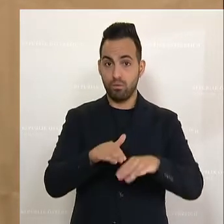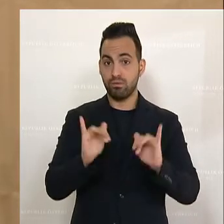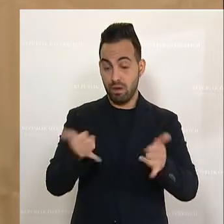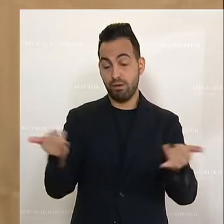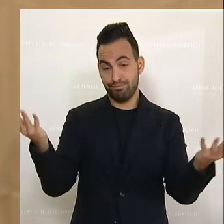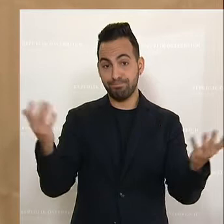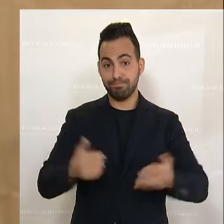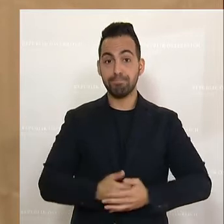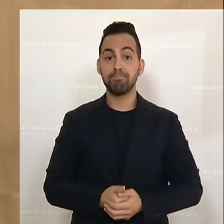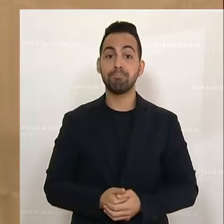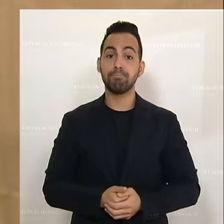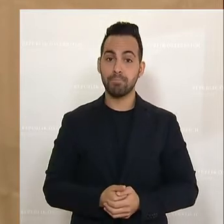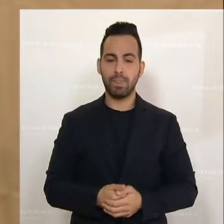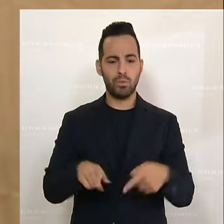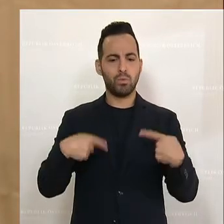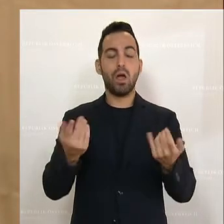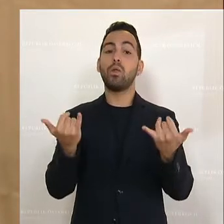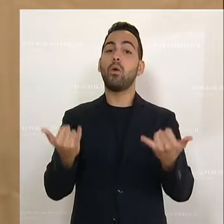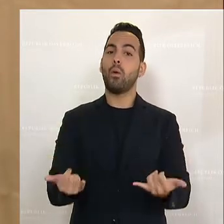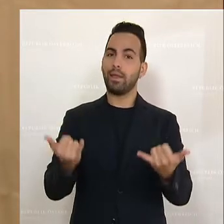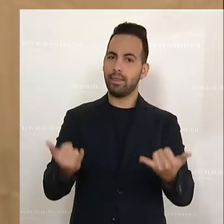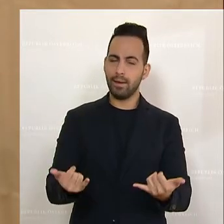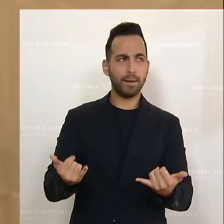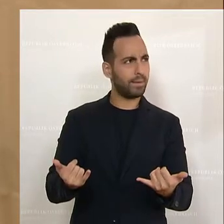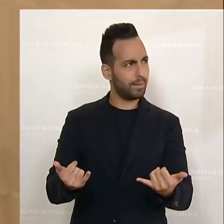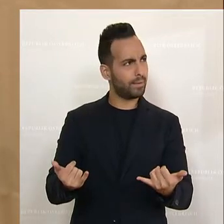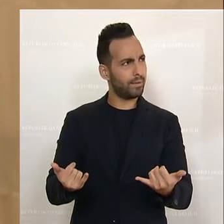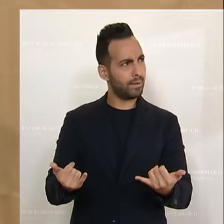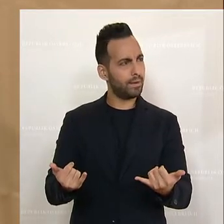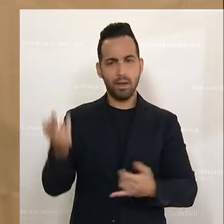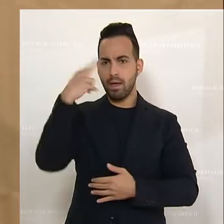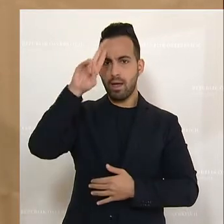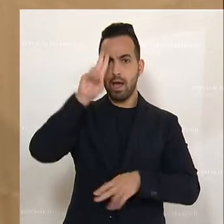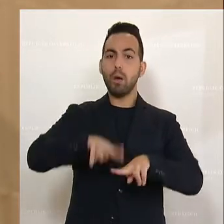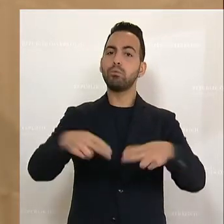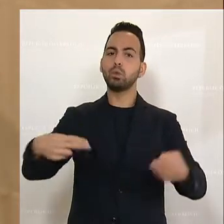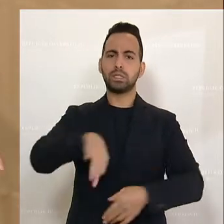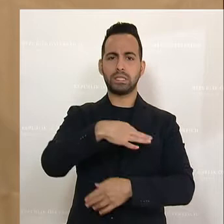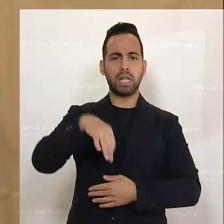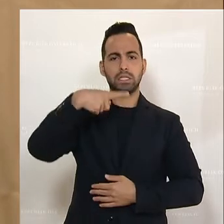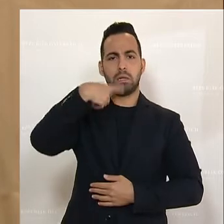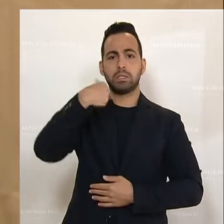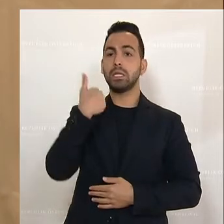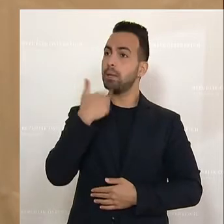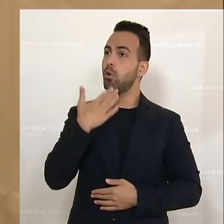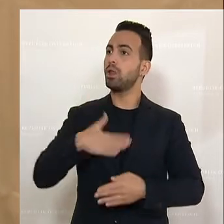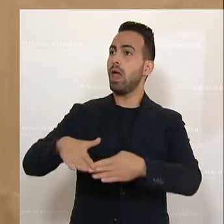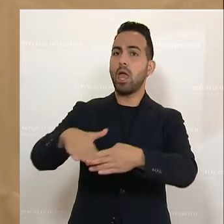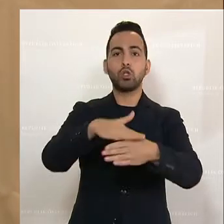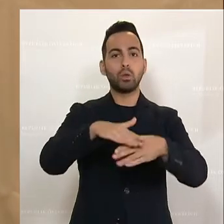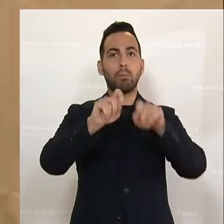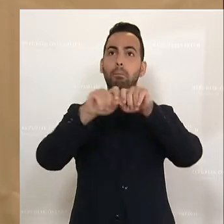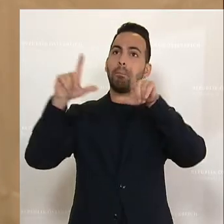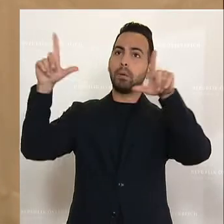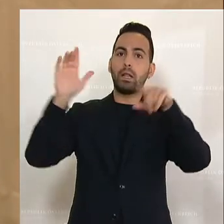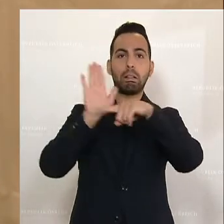Ja, und dann hat heute der Herr Bundeskanzler gesagt, er möchte sich entschuldigen für das Bild, das